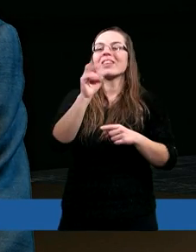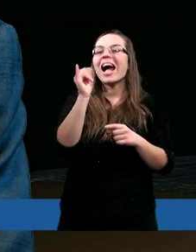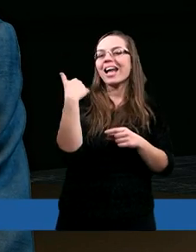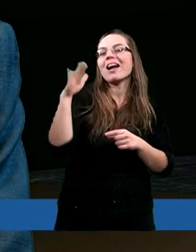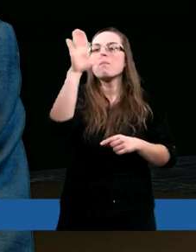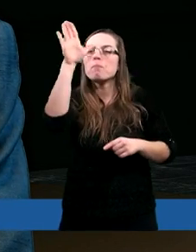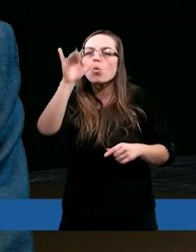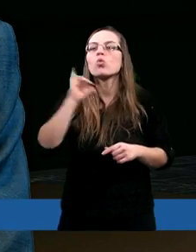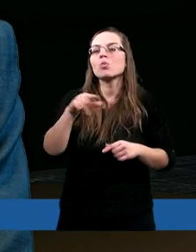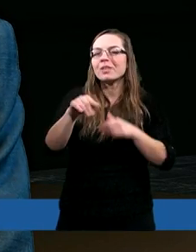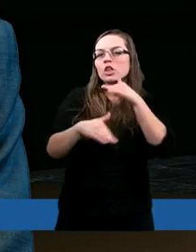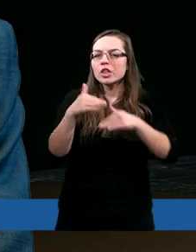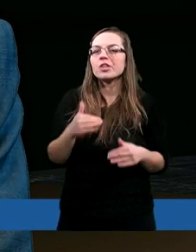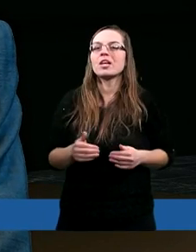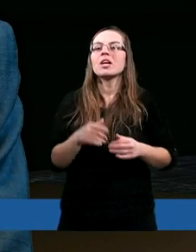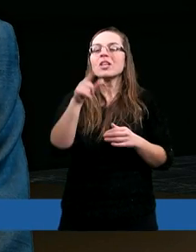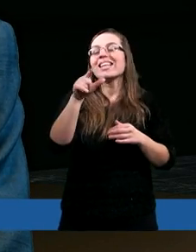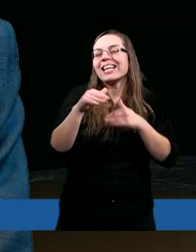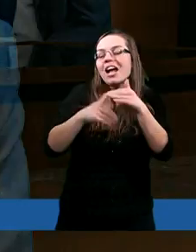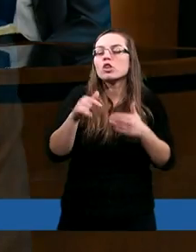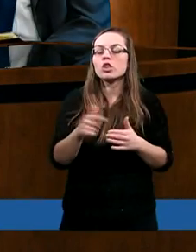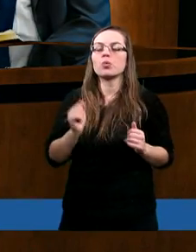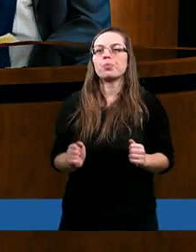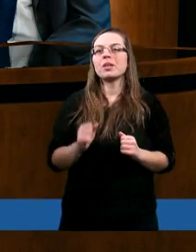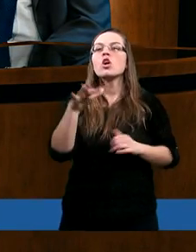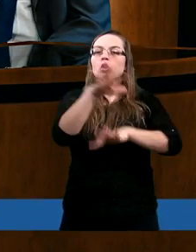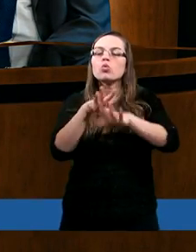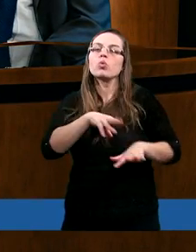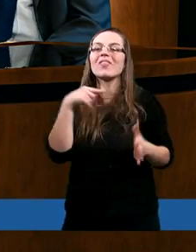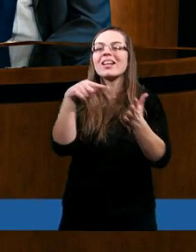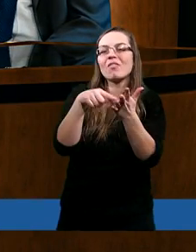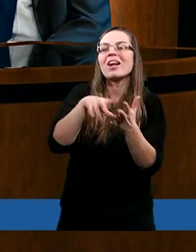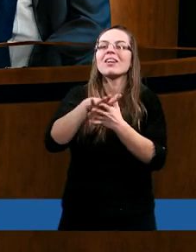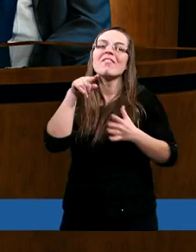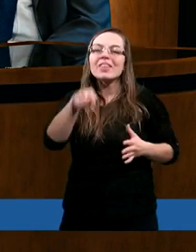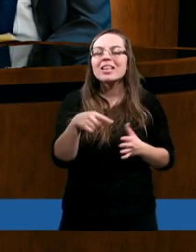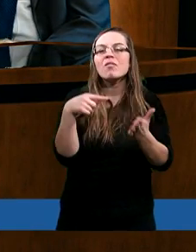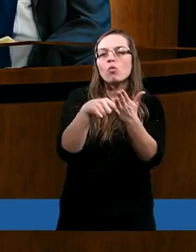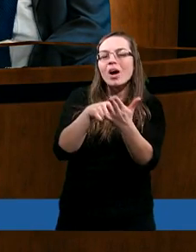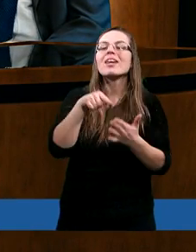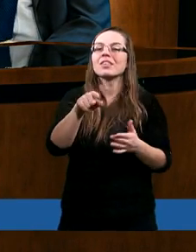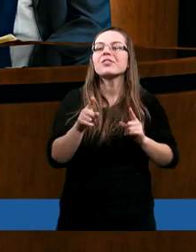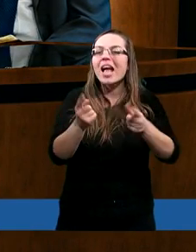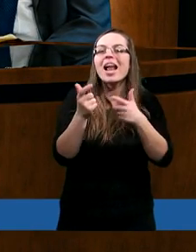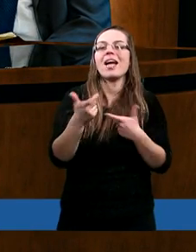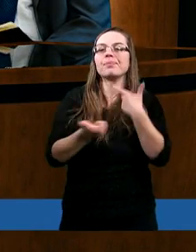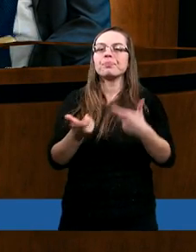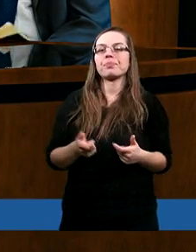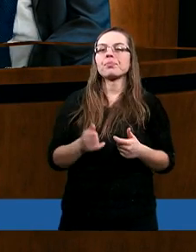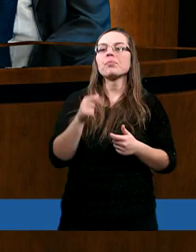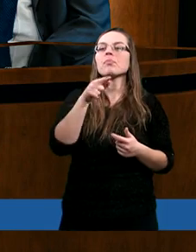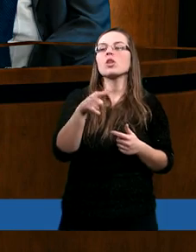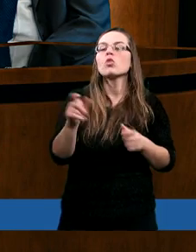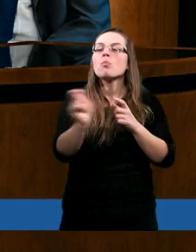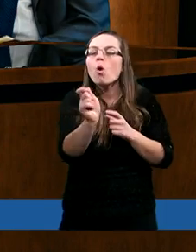Bóg sobie tego zażyczył. I Duch Święty właśnie w tym właśnie, w tym dziele w